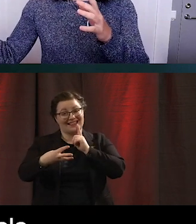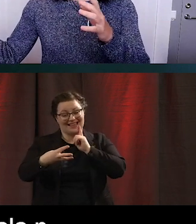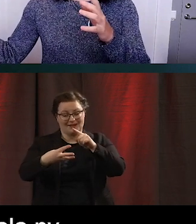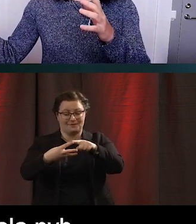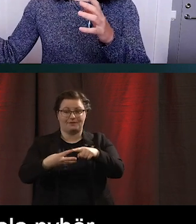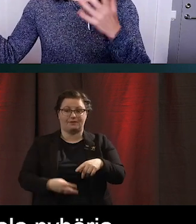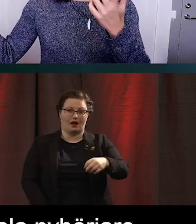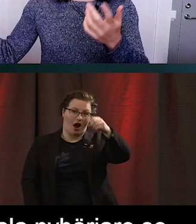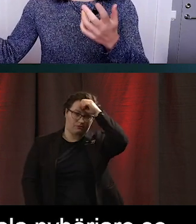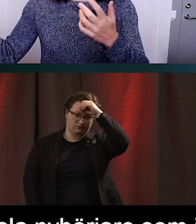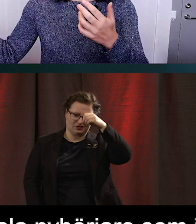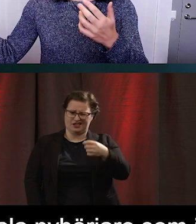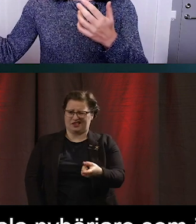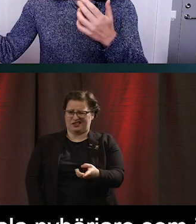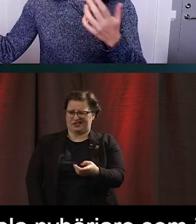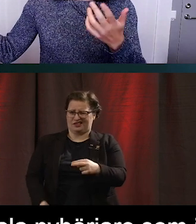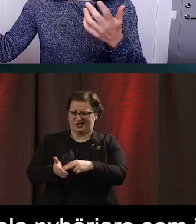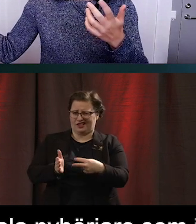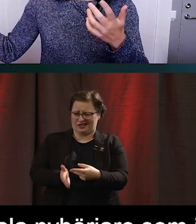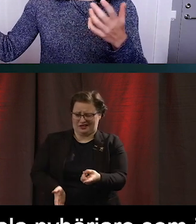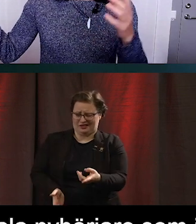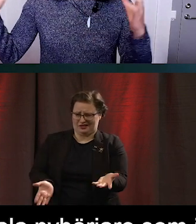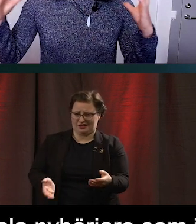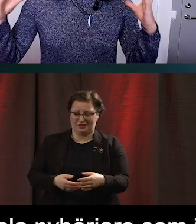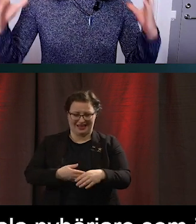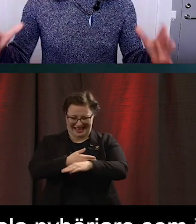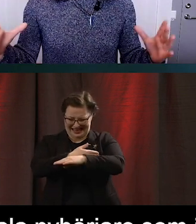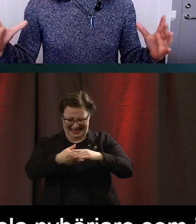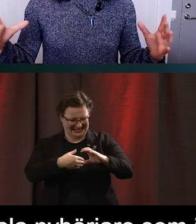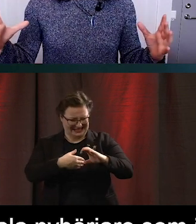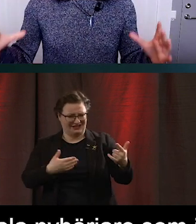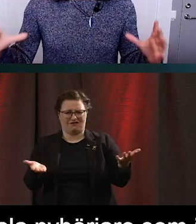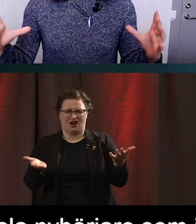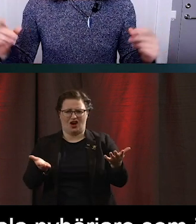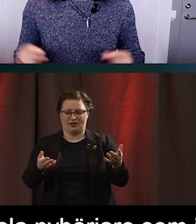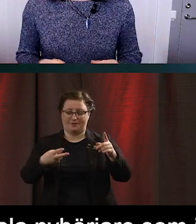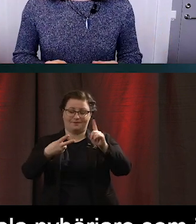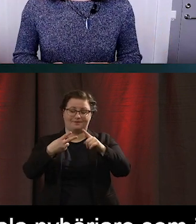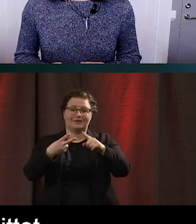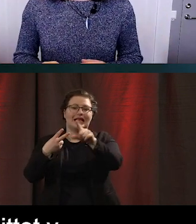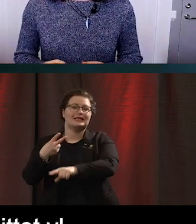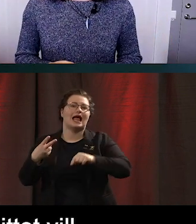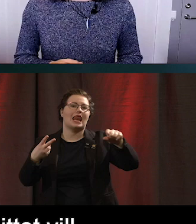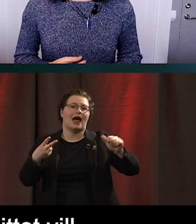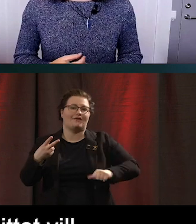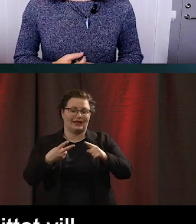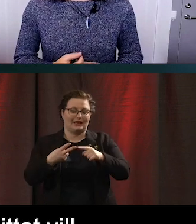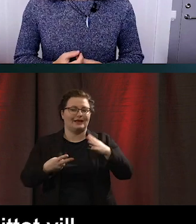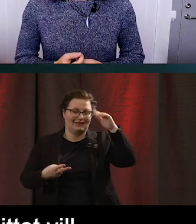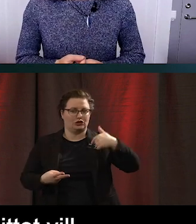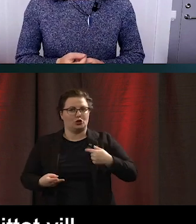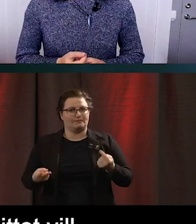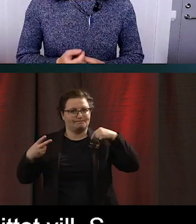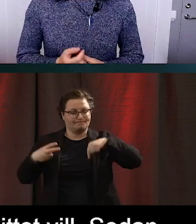inte förstår vad grejen är och kanske inte förstår vad gränssnittet är. Sällan användare som vet att det här måste jag ta tag